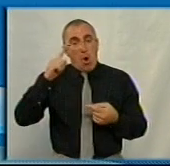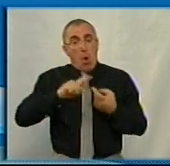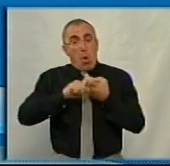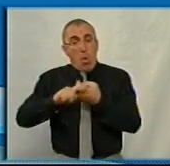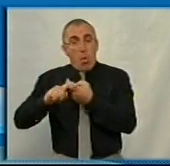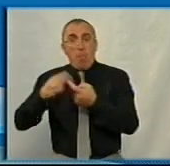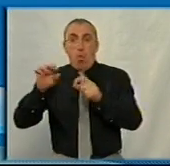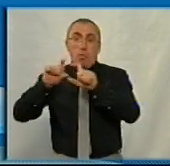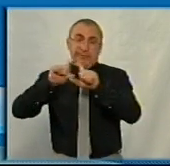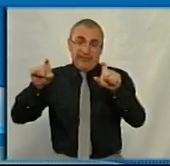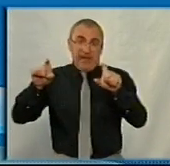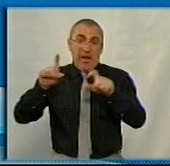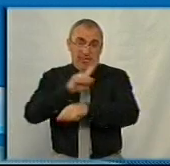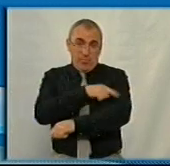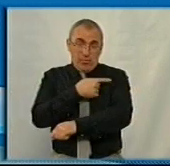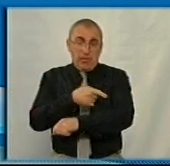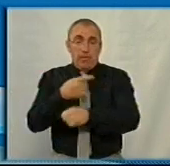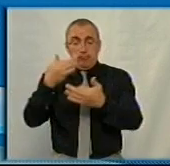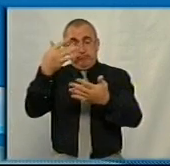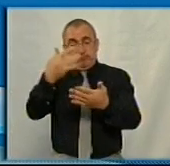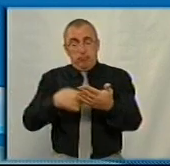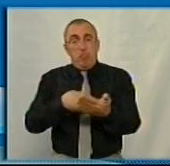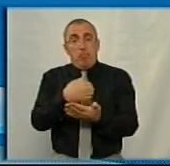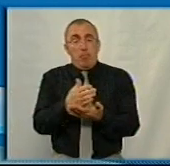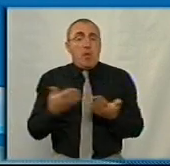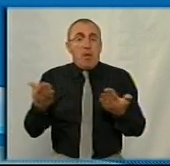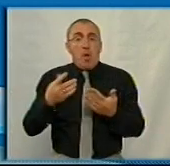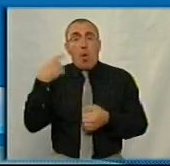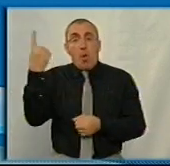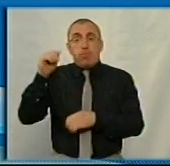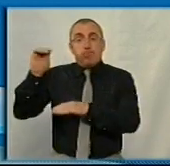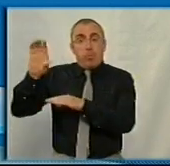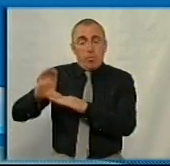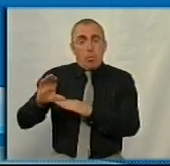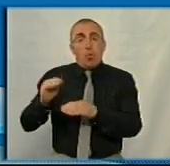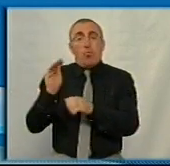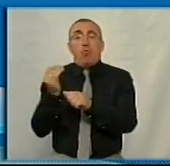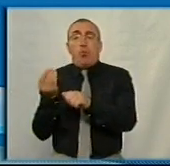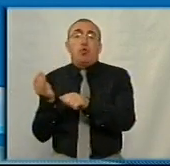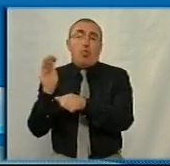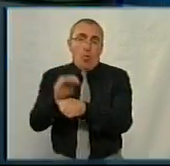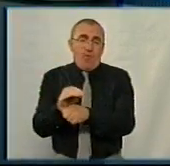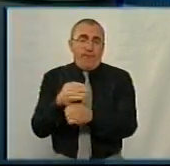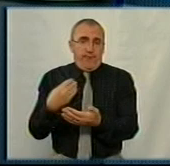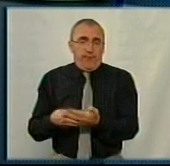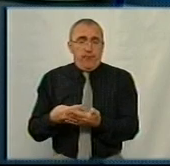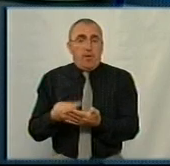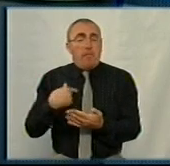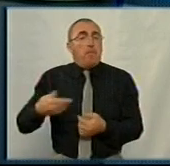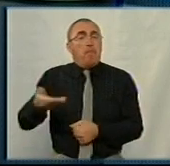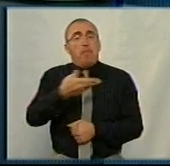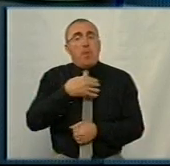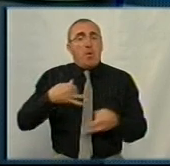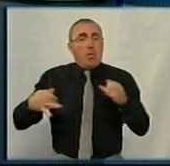закладу і просто перелік послуг, які обласний бюджет дофінансує? Ми говоримо про те, що